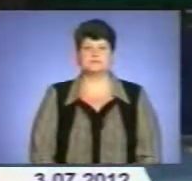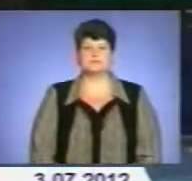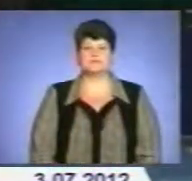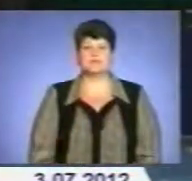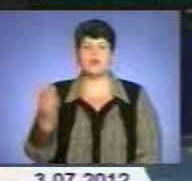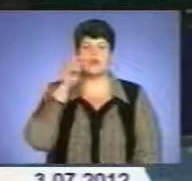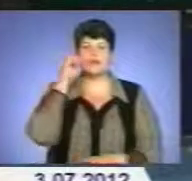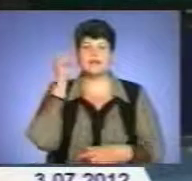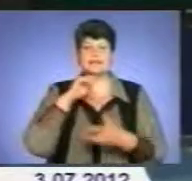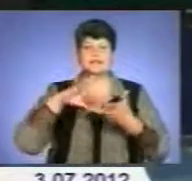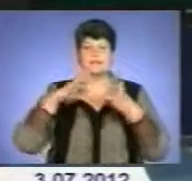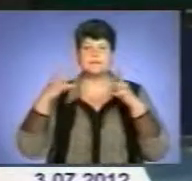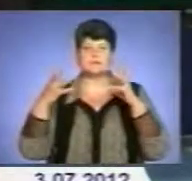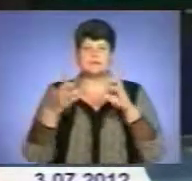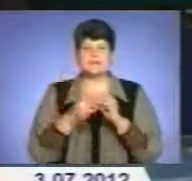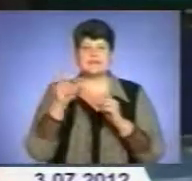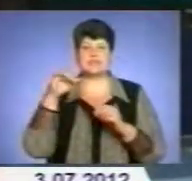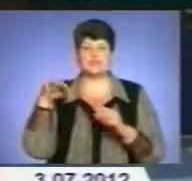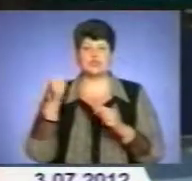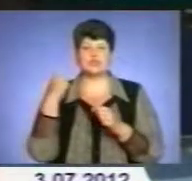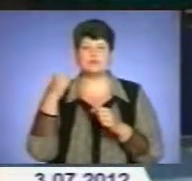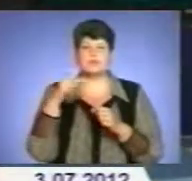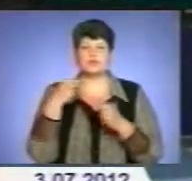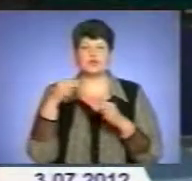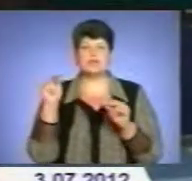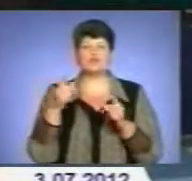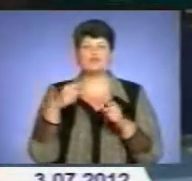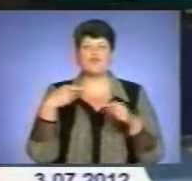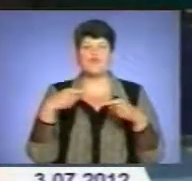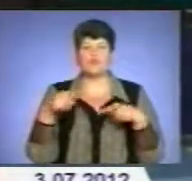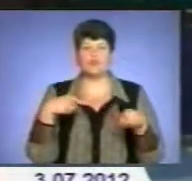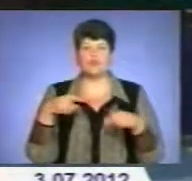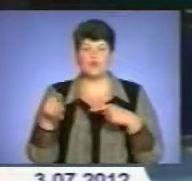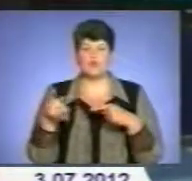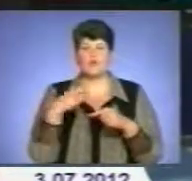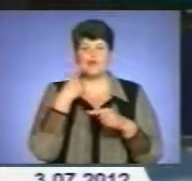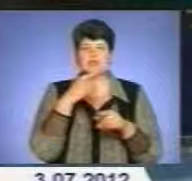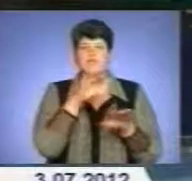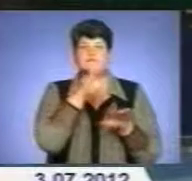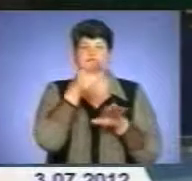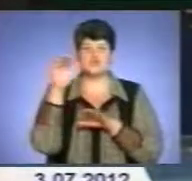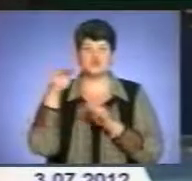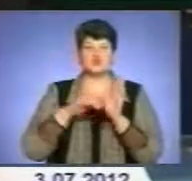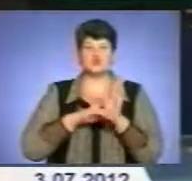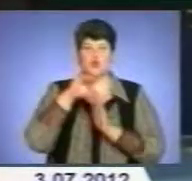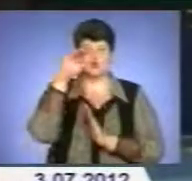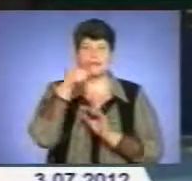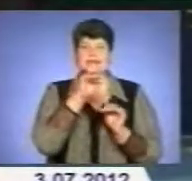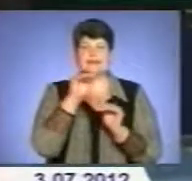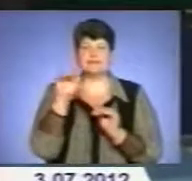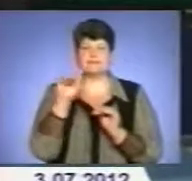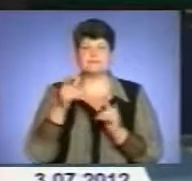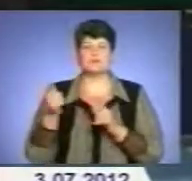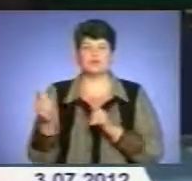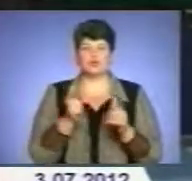Україна підбиває підсумки Єврочемпіонату з футболу. Іноземні ЗМІ візначають високий рівень підготовки нашої держави до Євро. А гості